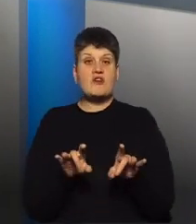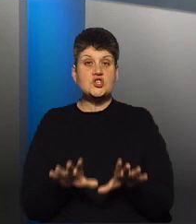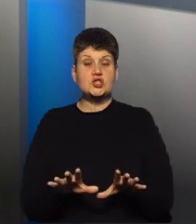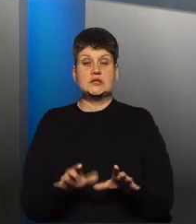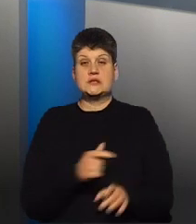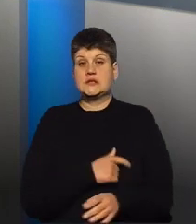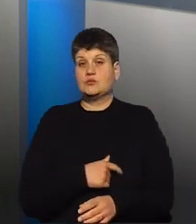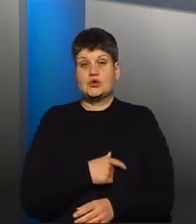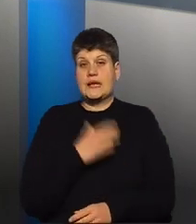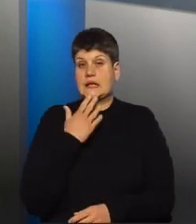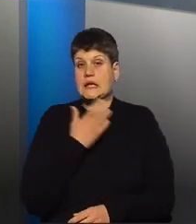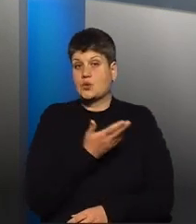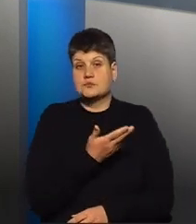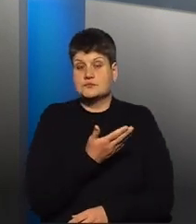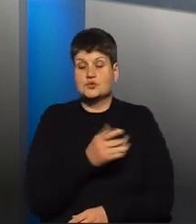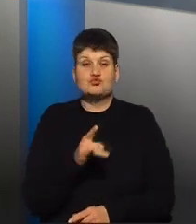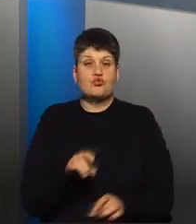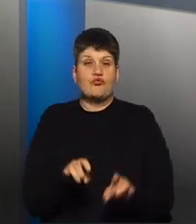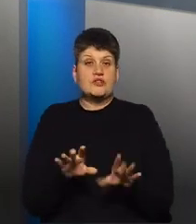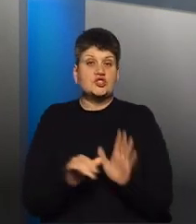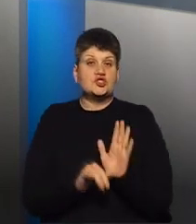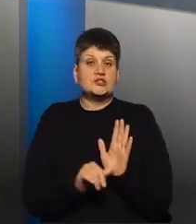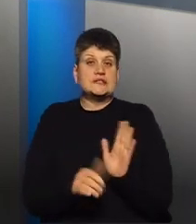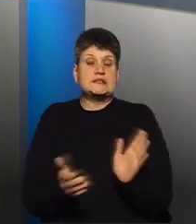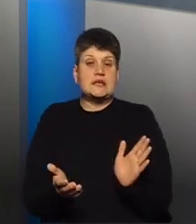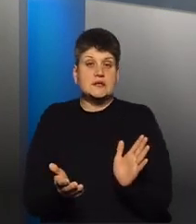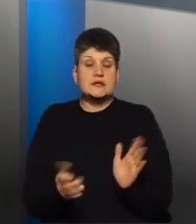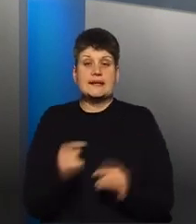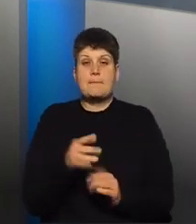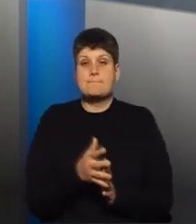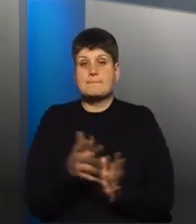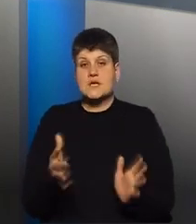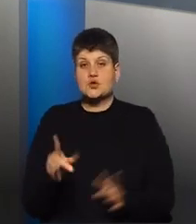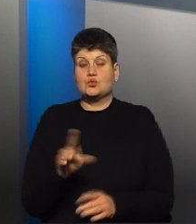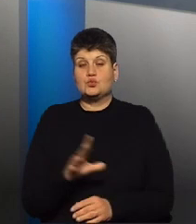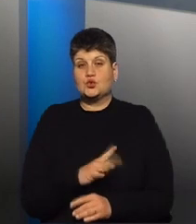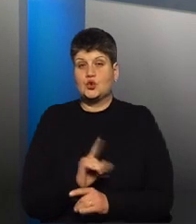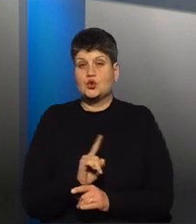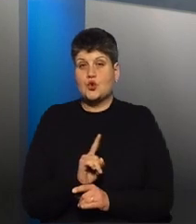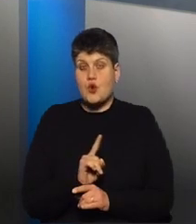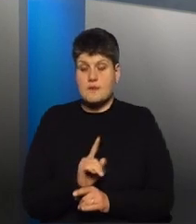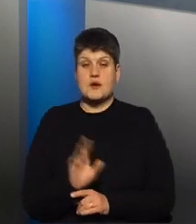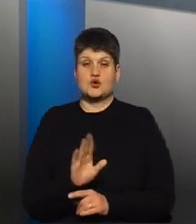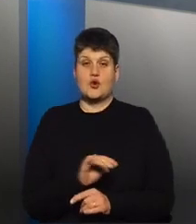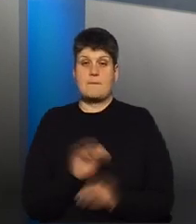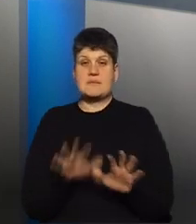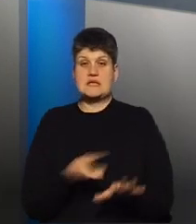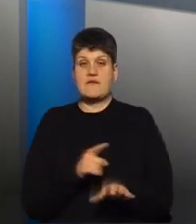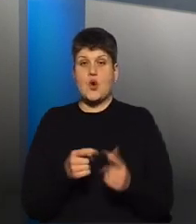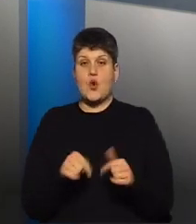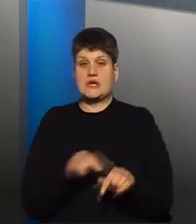депутати. Чому вирішили 60? Тим більше, що було норма, що місцеві органи самоврядування, дивлячись на